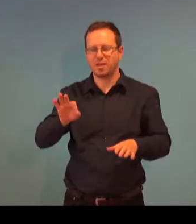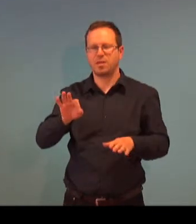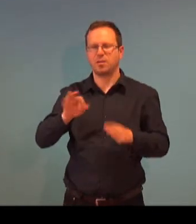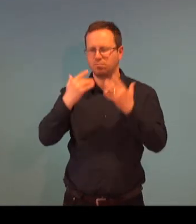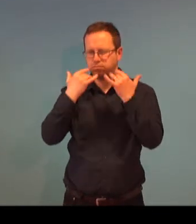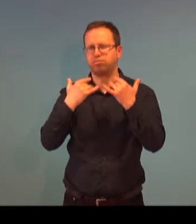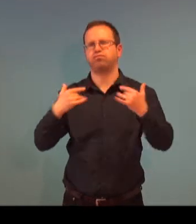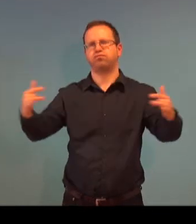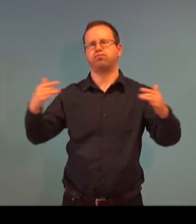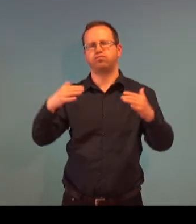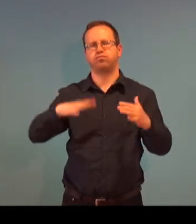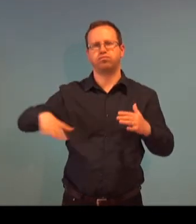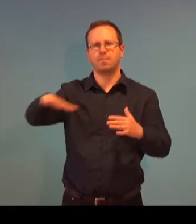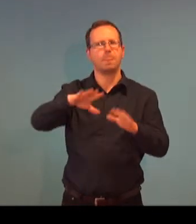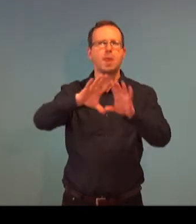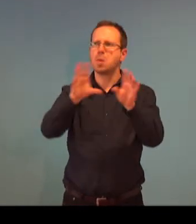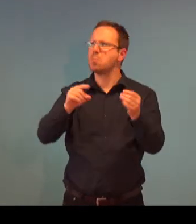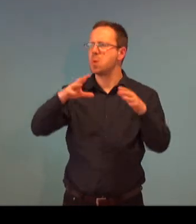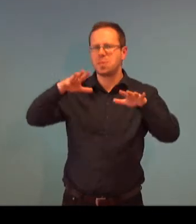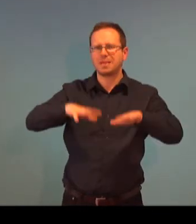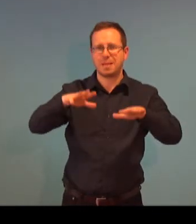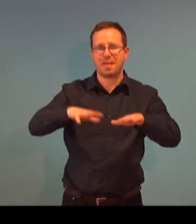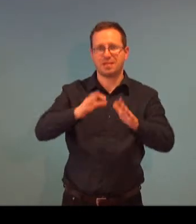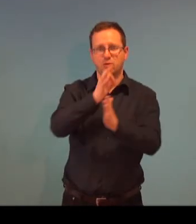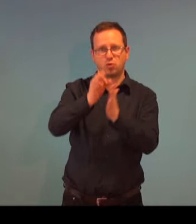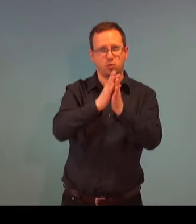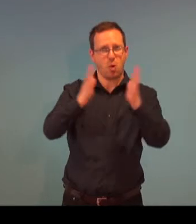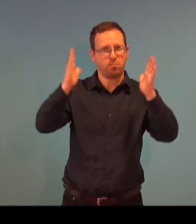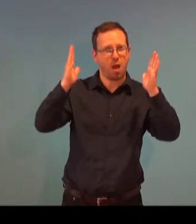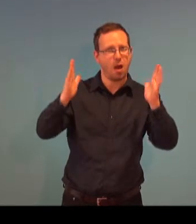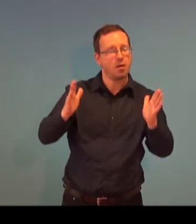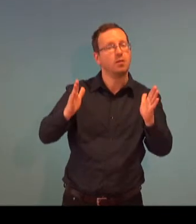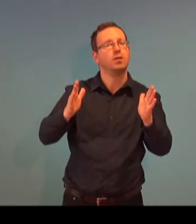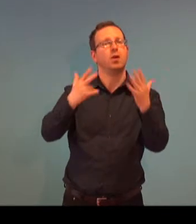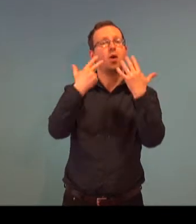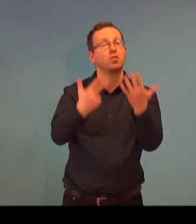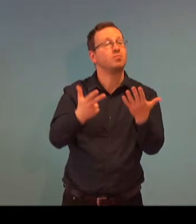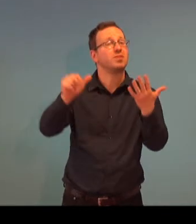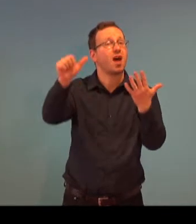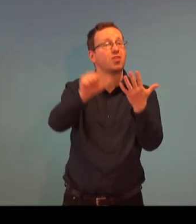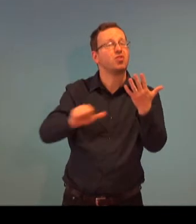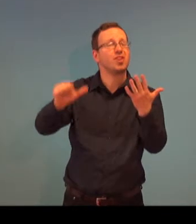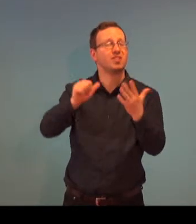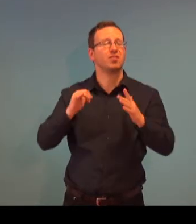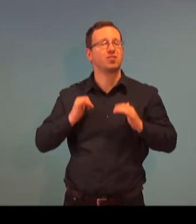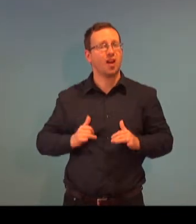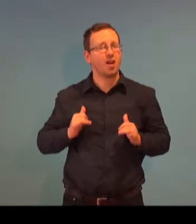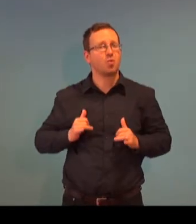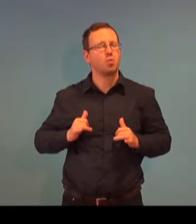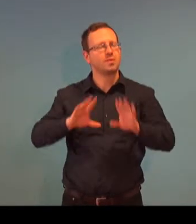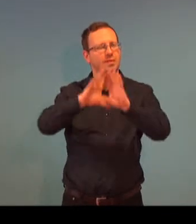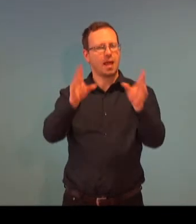poměrně velký projekt ve vztahu co do počtu účastníků, nám se tam během 10 měsíců